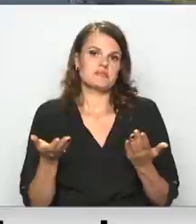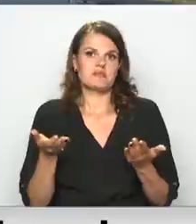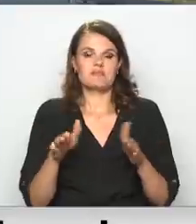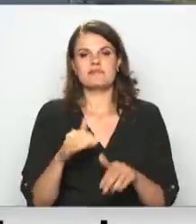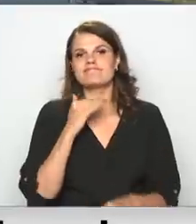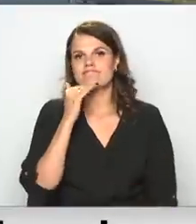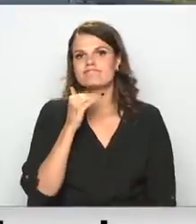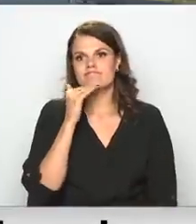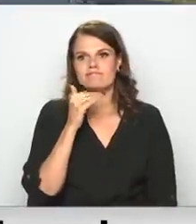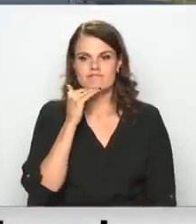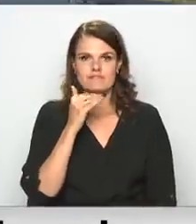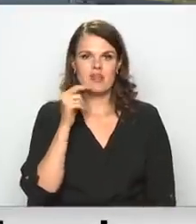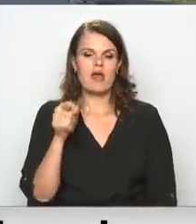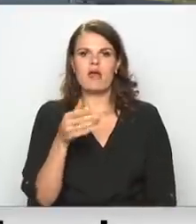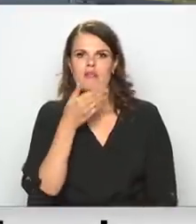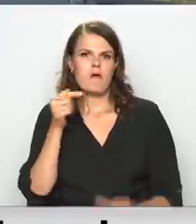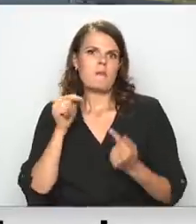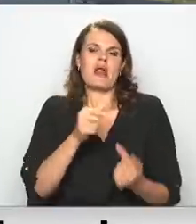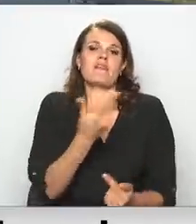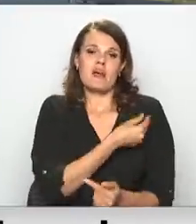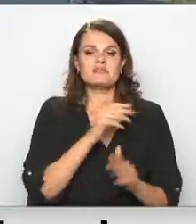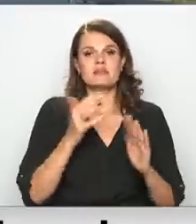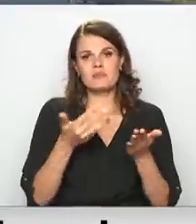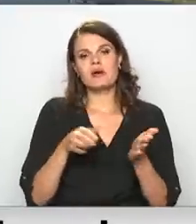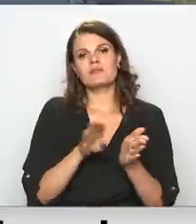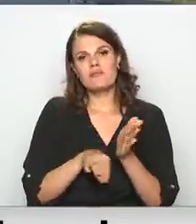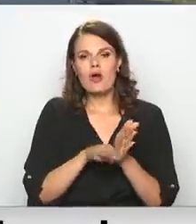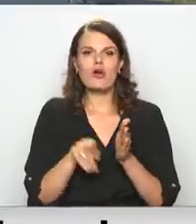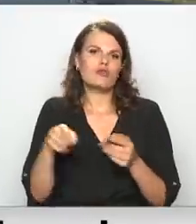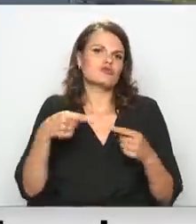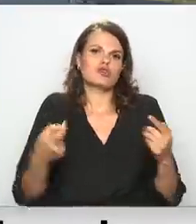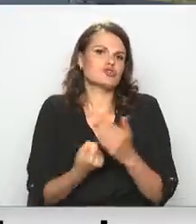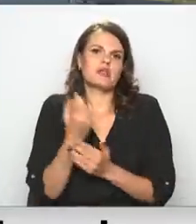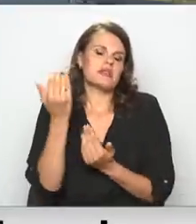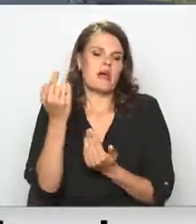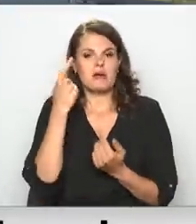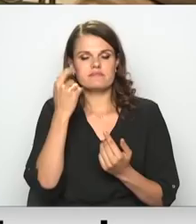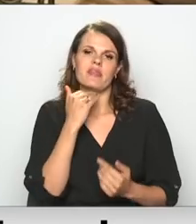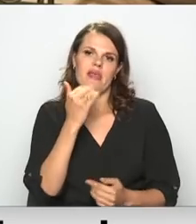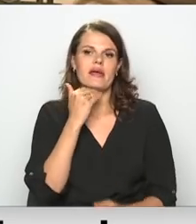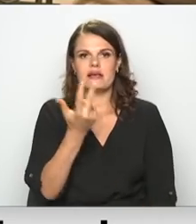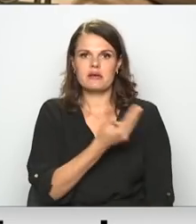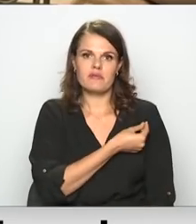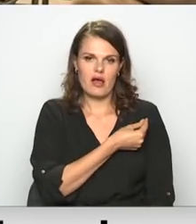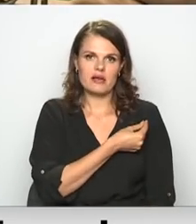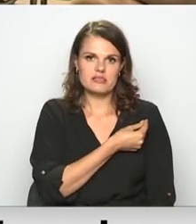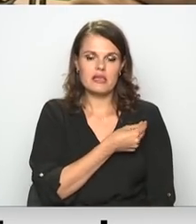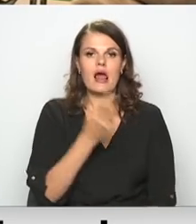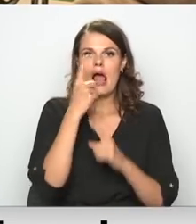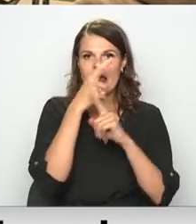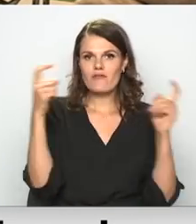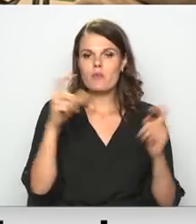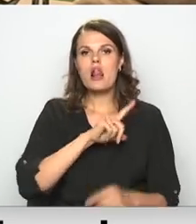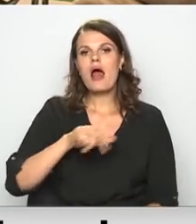tie, ko es negribētu saukt par antivaksariem, bet tomēr kaut kādu apsvērumu dēļ šo vakcināciju neveiks. Kā informē Latvijas